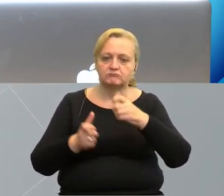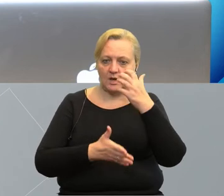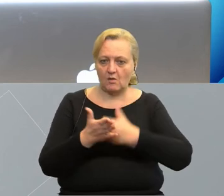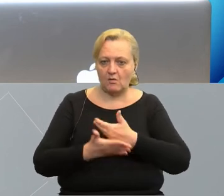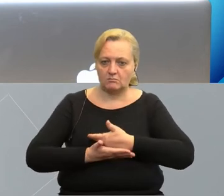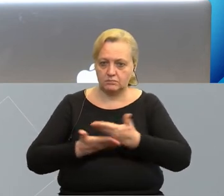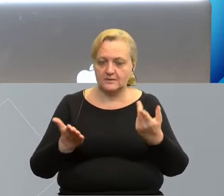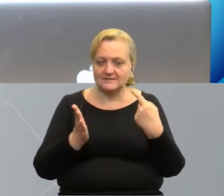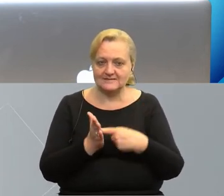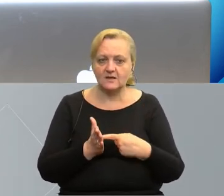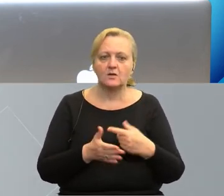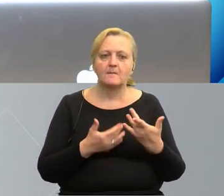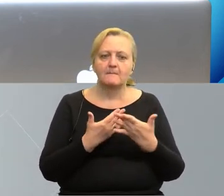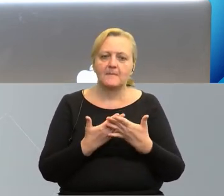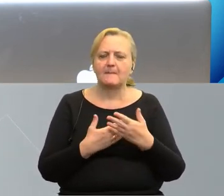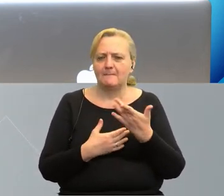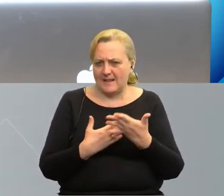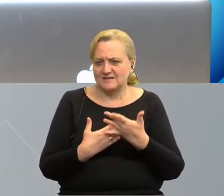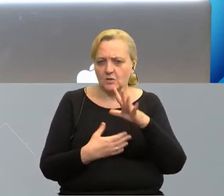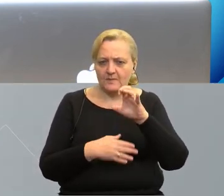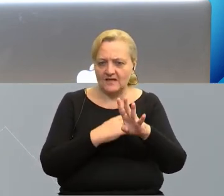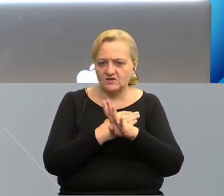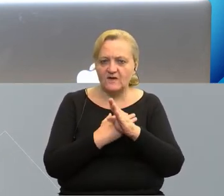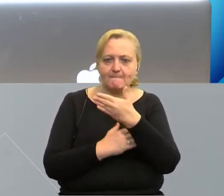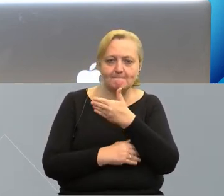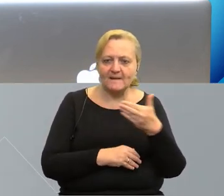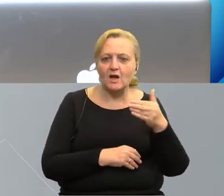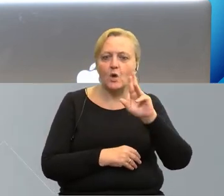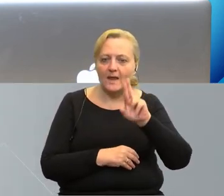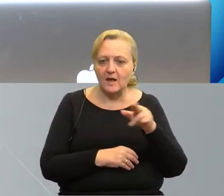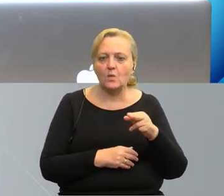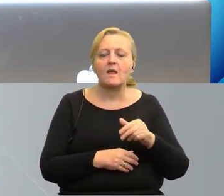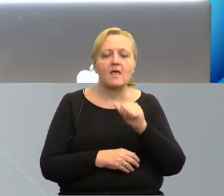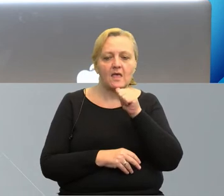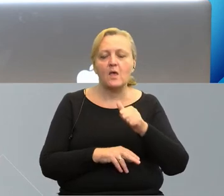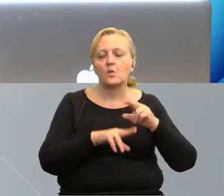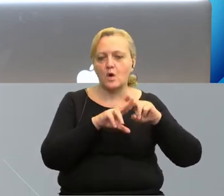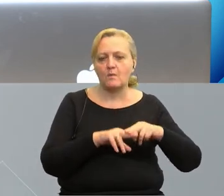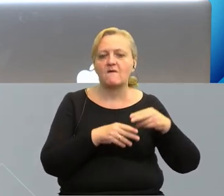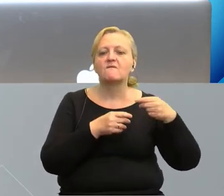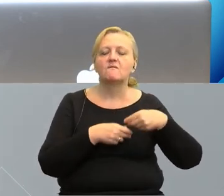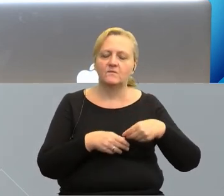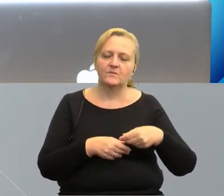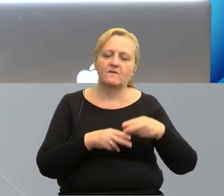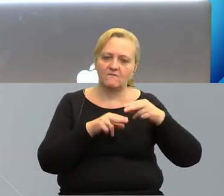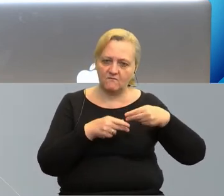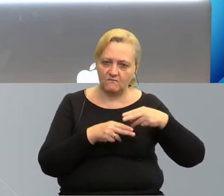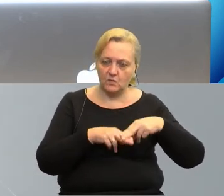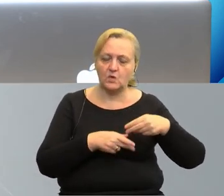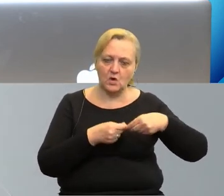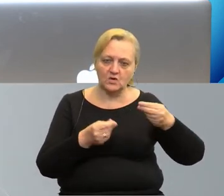na ten cel, to prawie 590 milionów euro z Europejskiego Funduszu Rozwoju Regionalnego